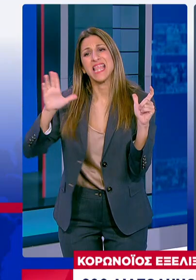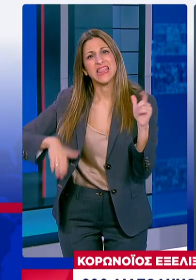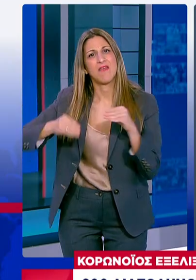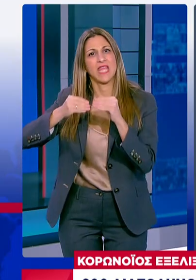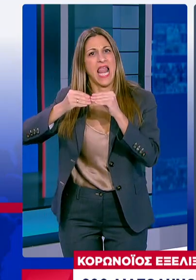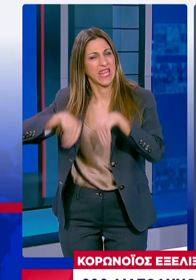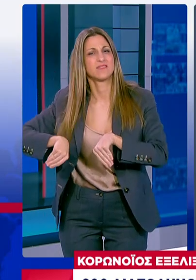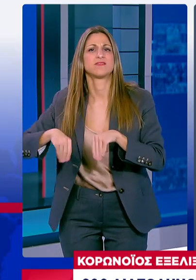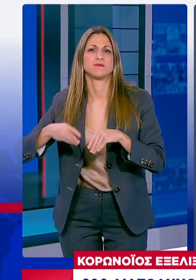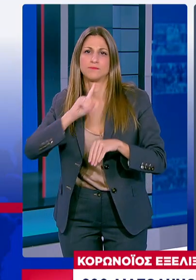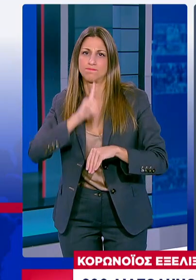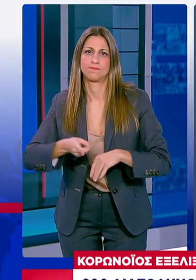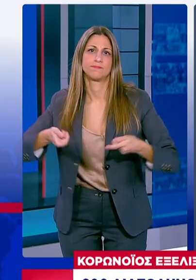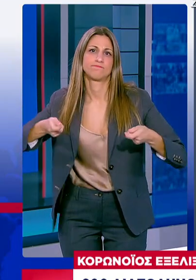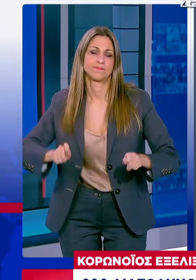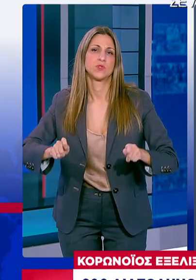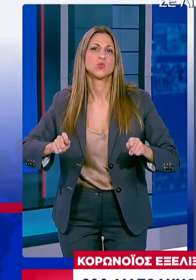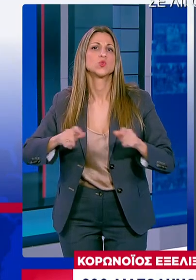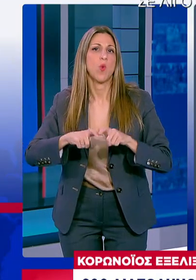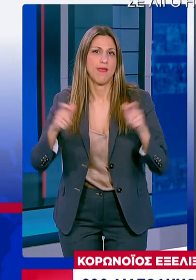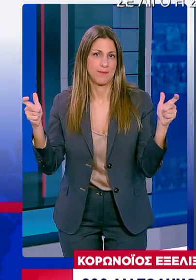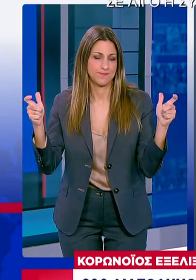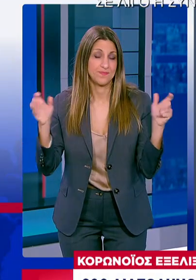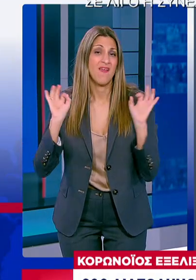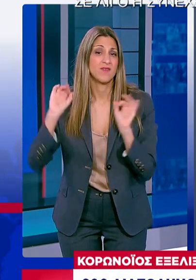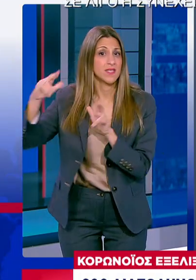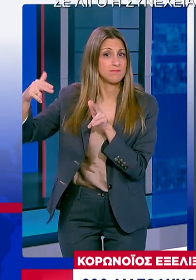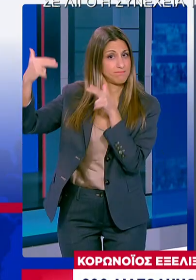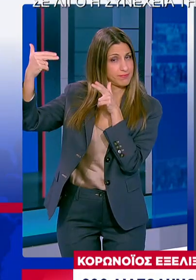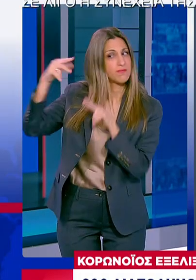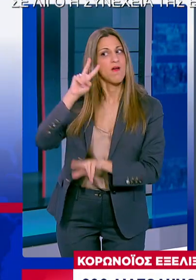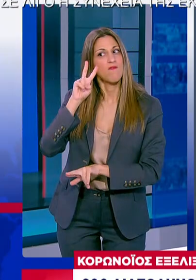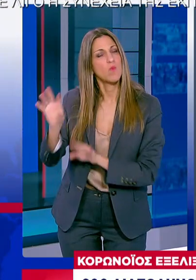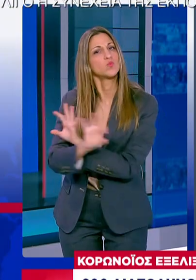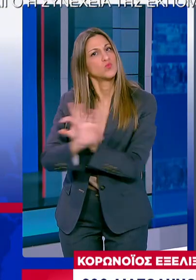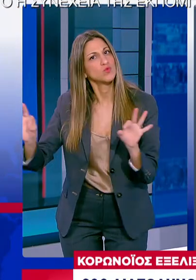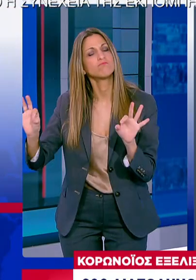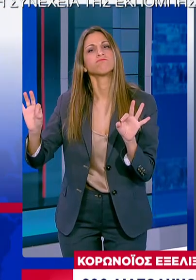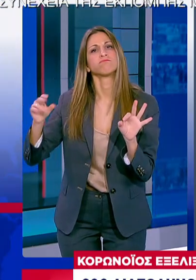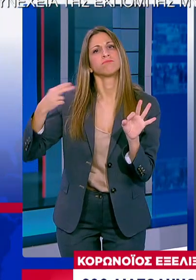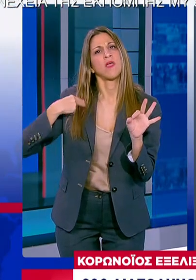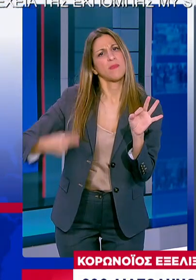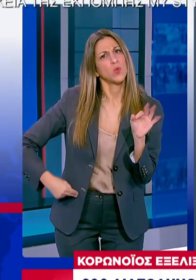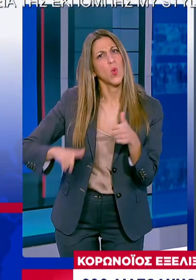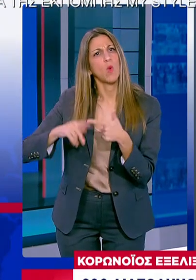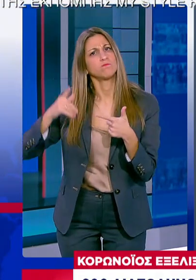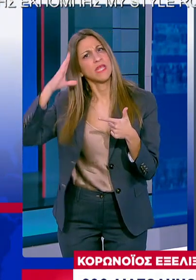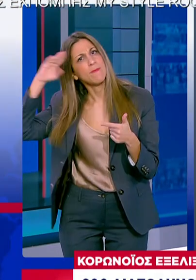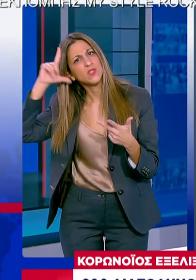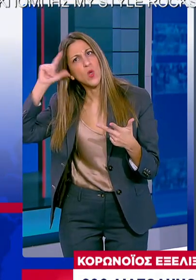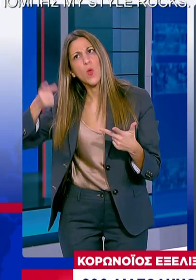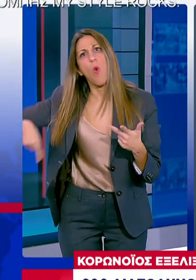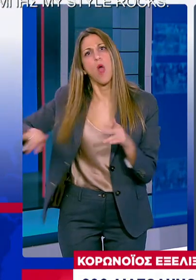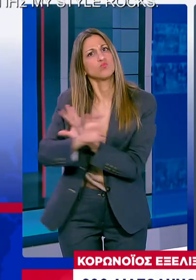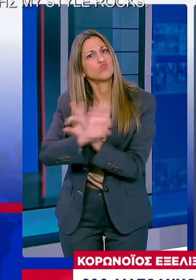Αν και εκτιμάται ότι η τηλεεκπαίδευση λειτουργεί πολύ καλά σε όλες τις εκπαιδευτικές βαθμίδες Τίποτα δεν μπορεί να